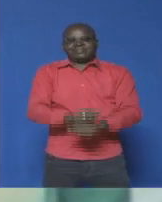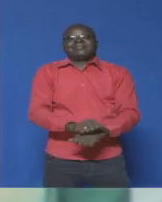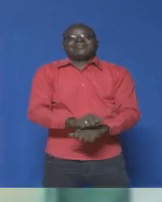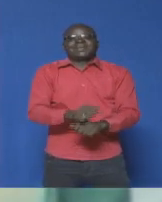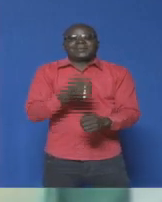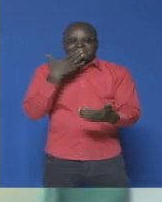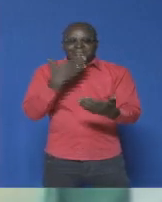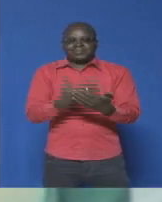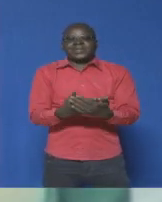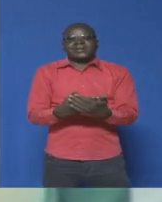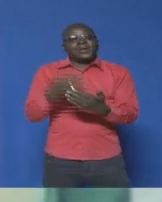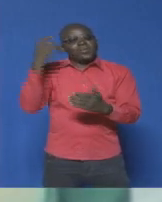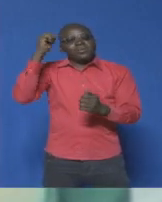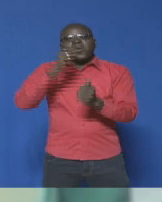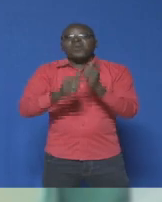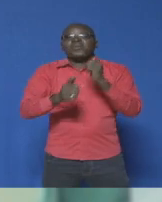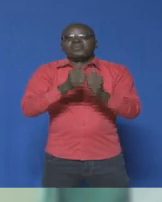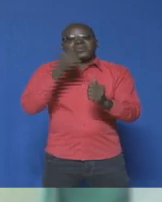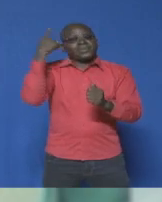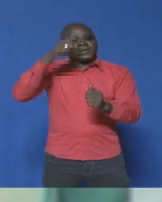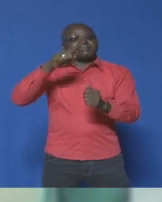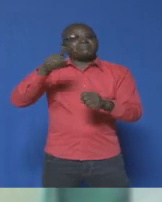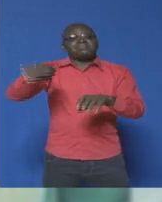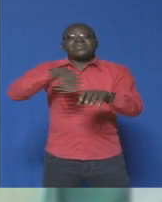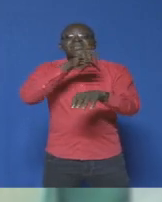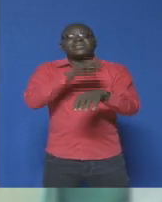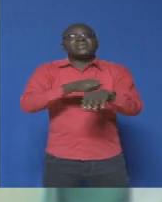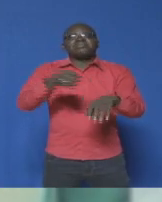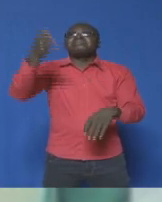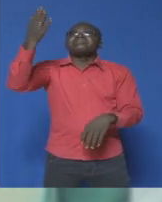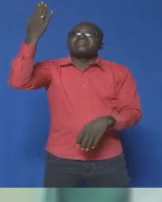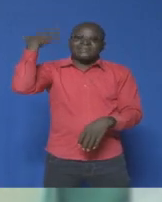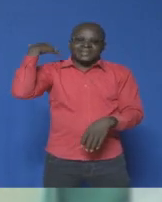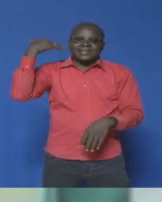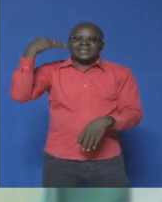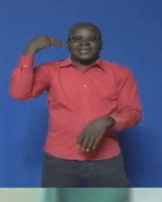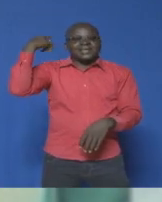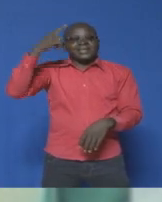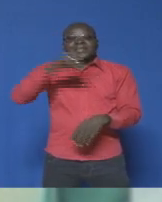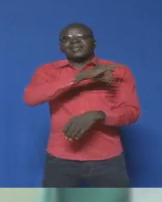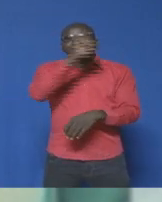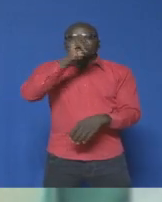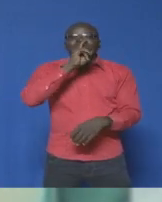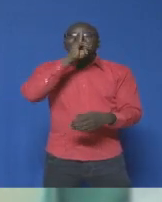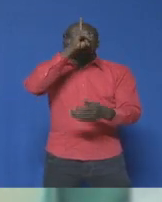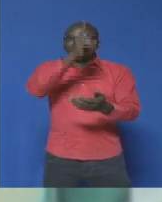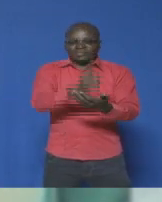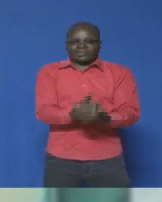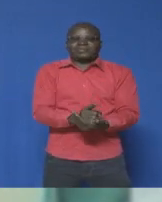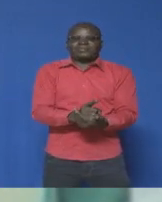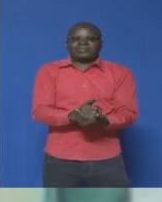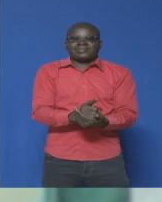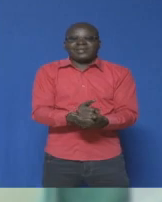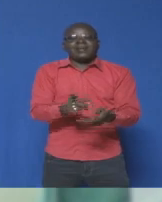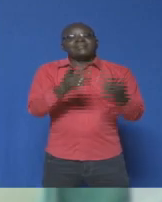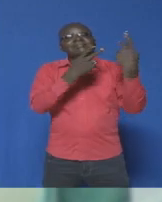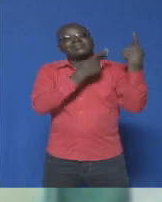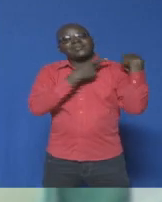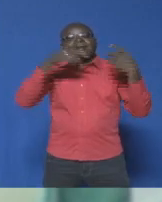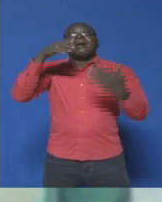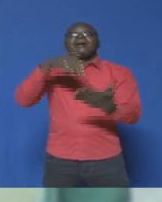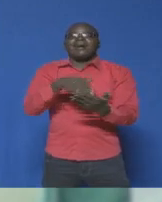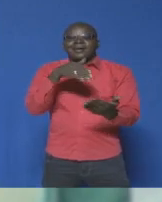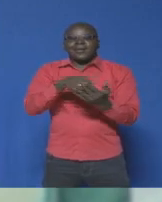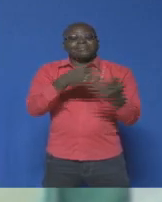contraintes des différentes époques et qui, j'en suis convaincu, portera encore pendant